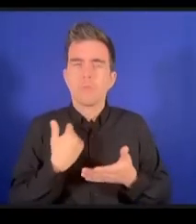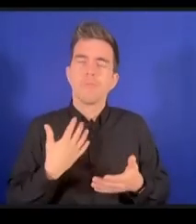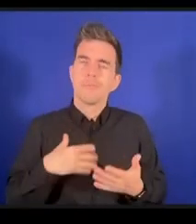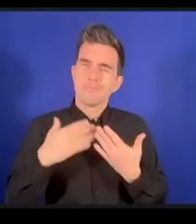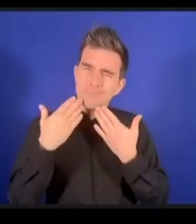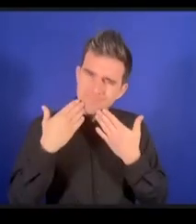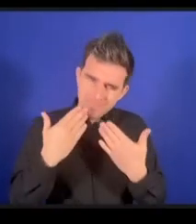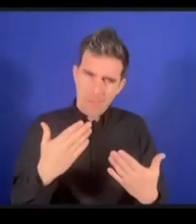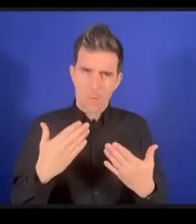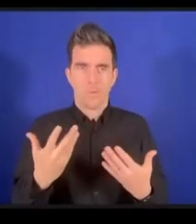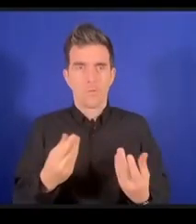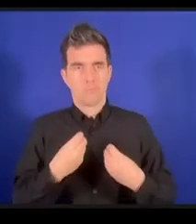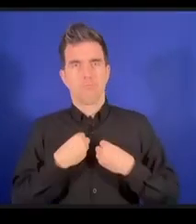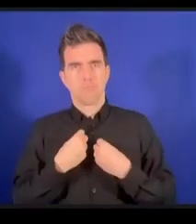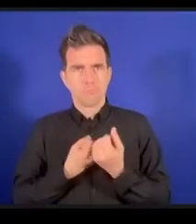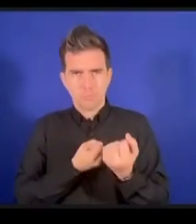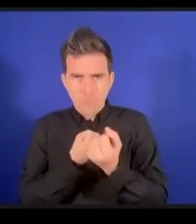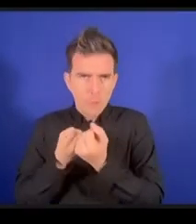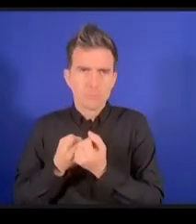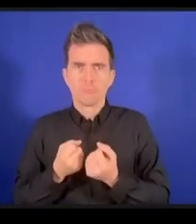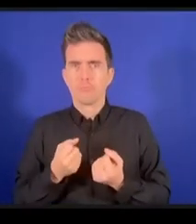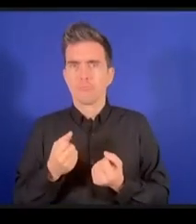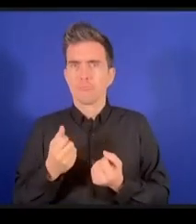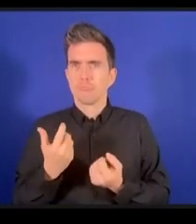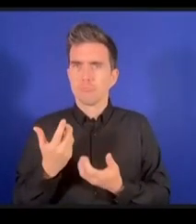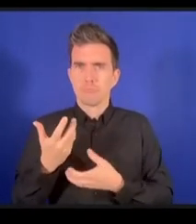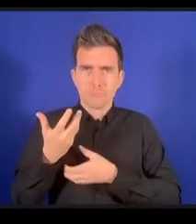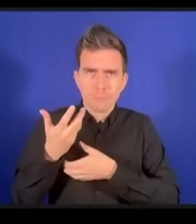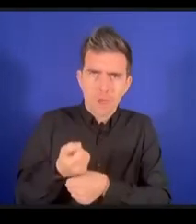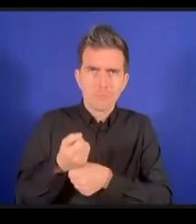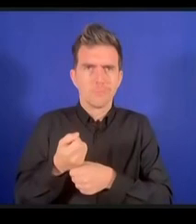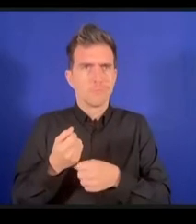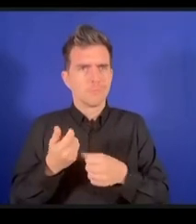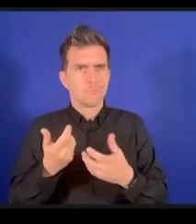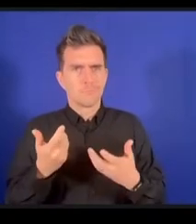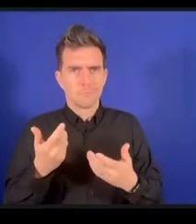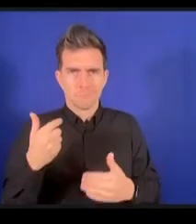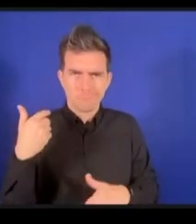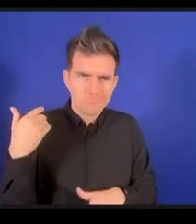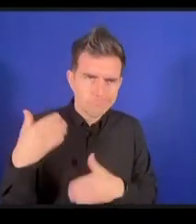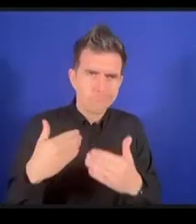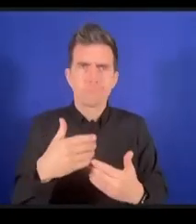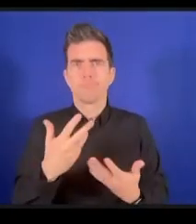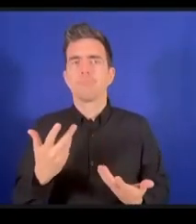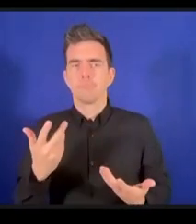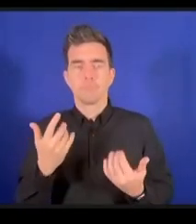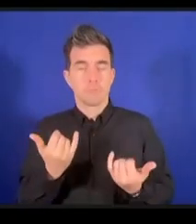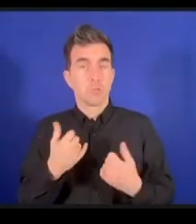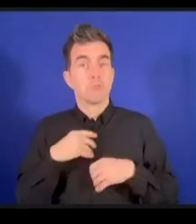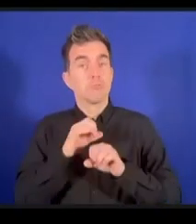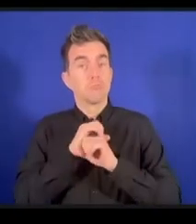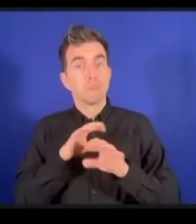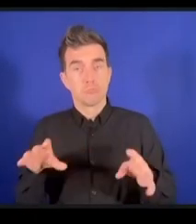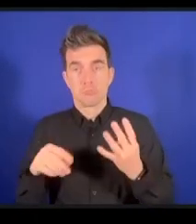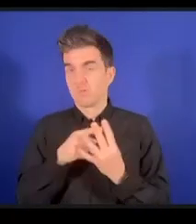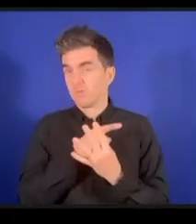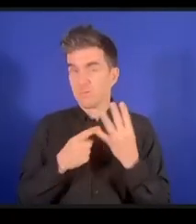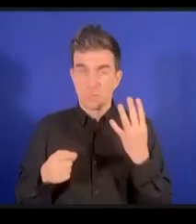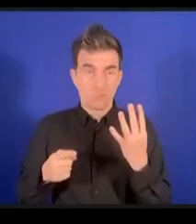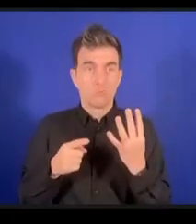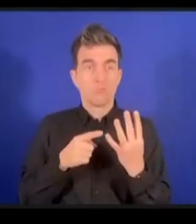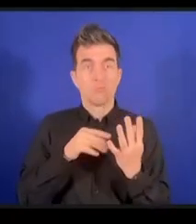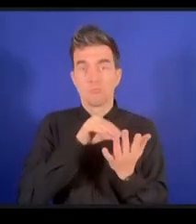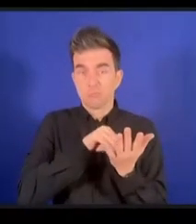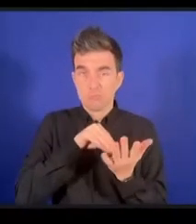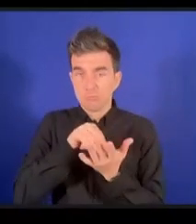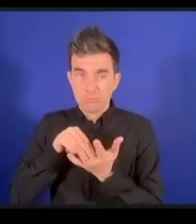nous avons diffusé le rapport sur le travail complet de la coalition dynamique sur l'Internet et l